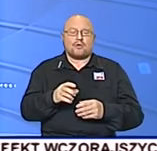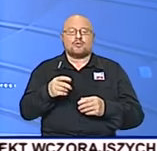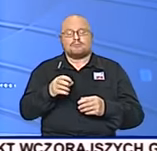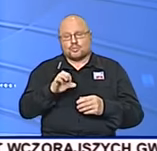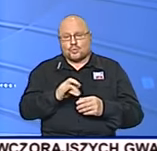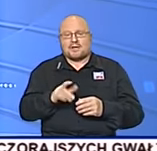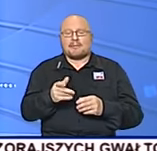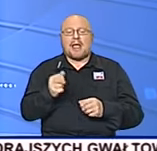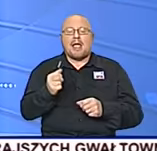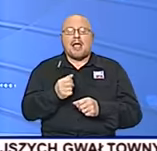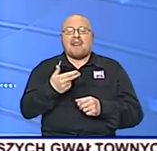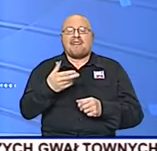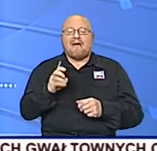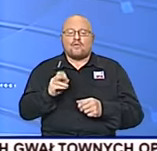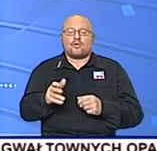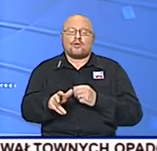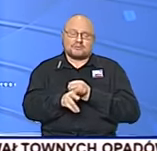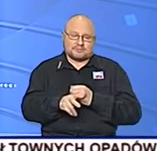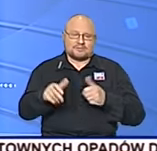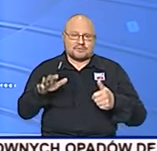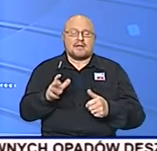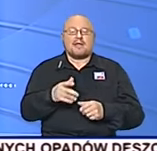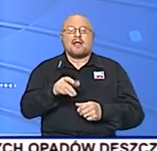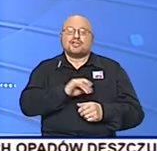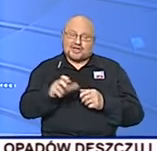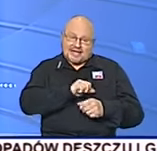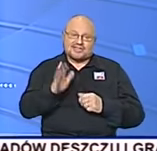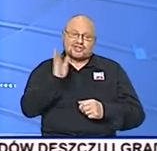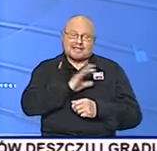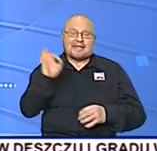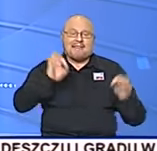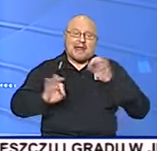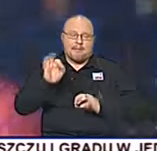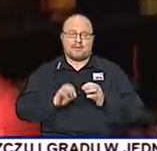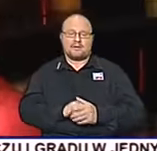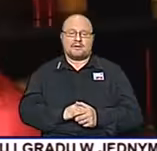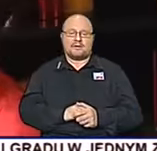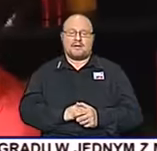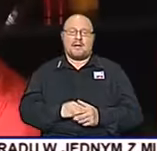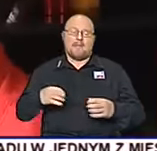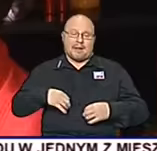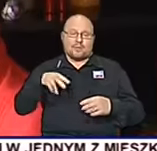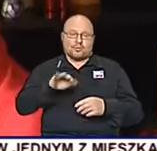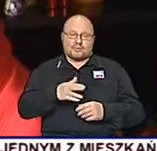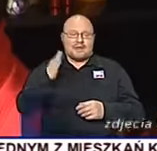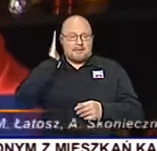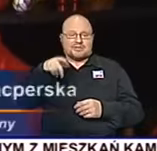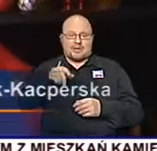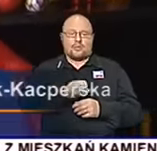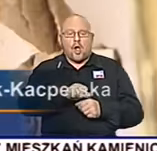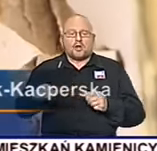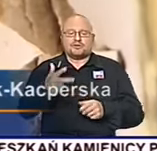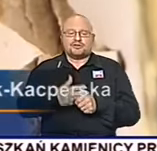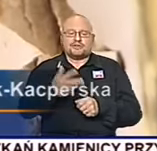To nie pierwsze zalanie w tym domu. Czy jest szansa na remont? Pytała o to dziś Magda Komarzeniec. Pani Urszula w kamienicy mieszka od